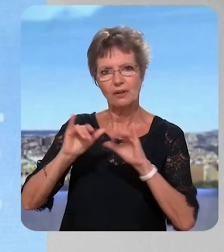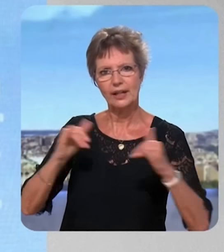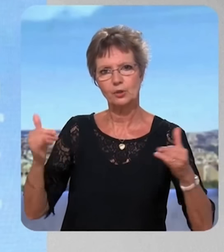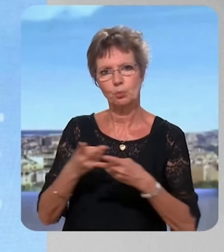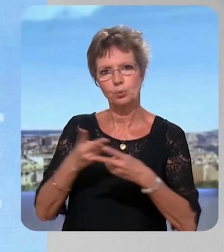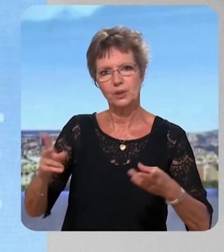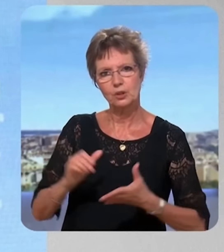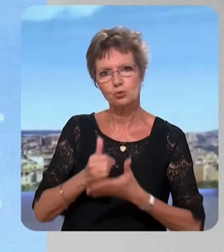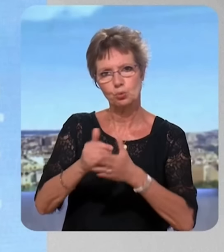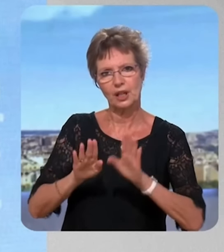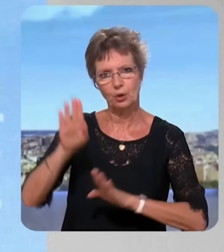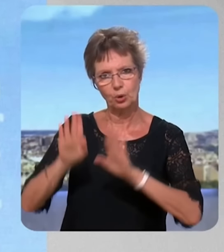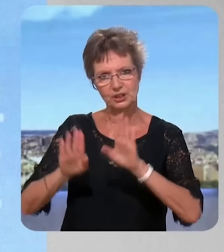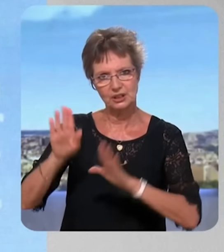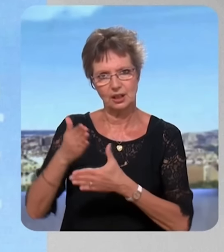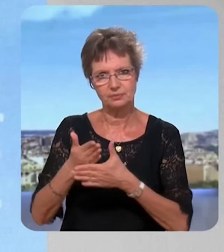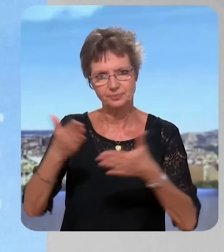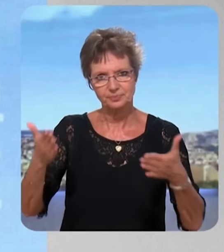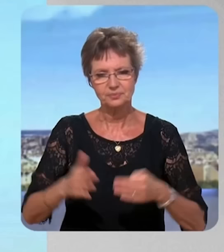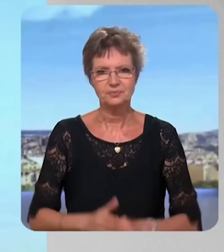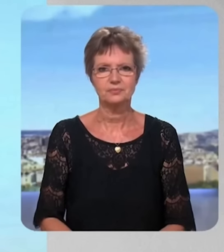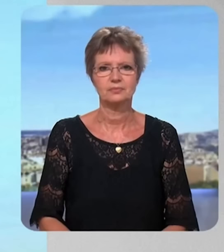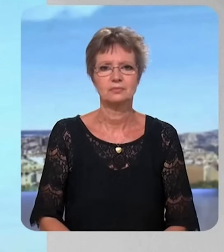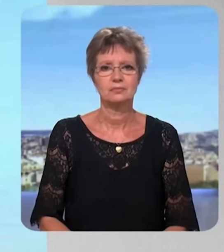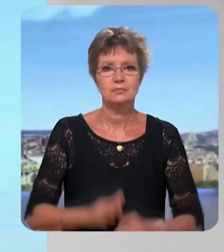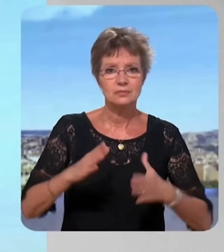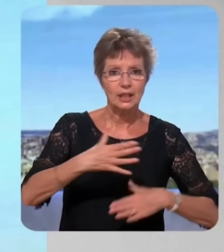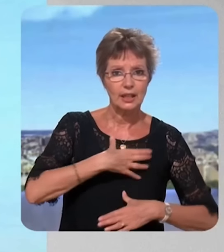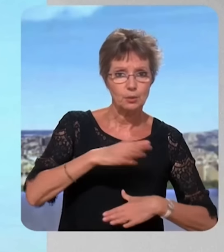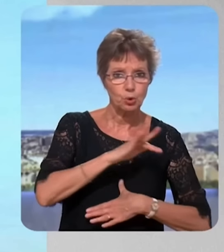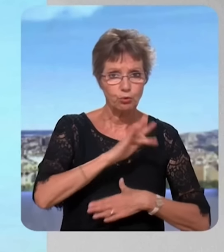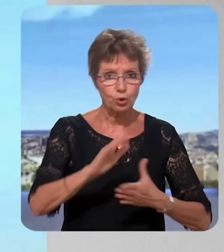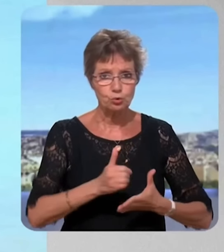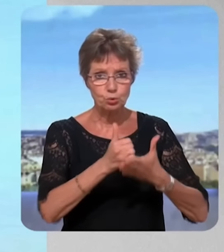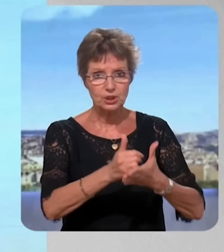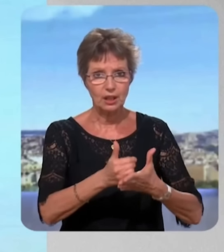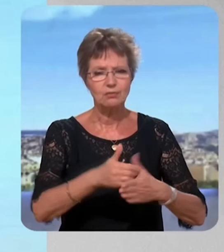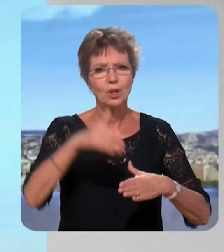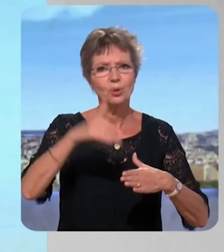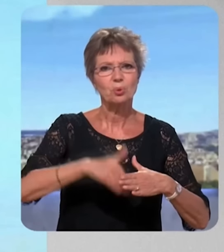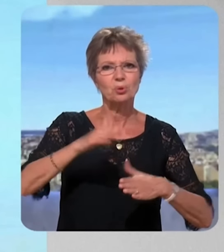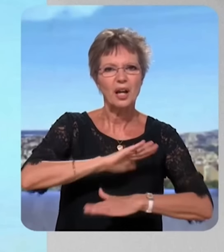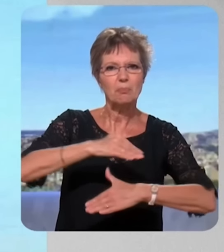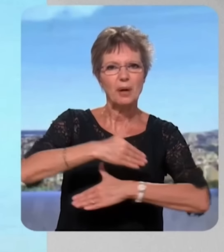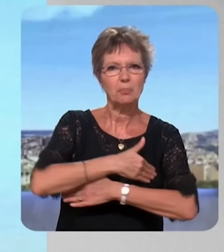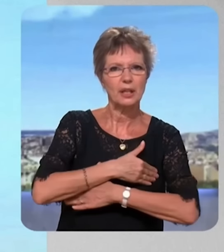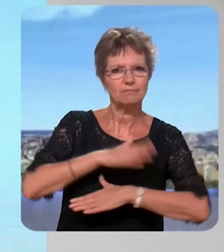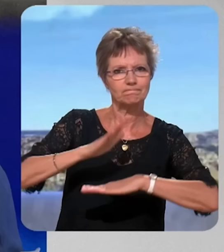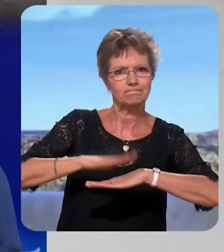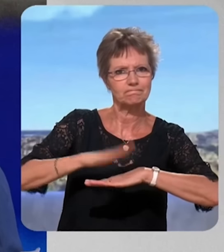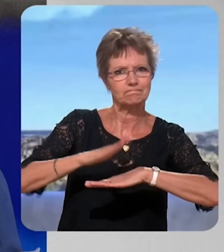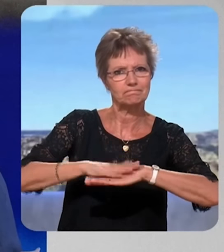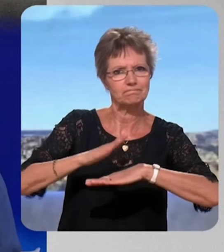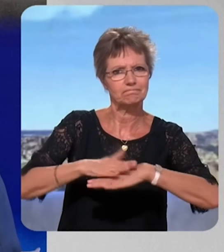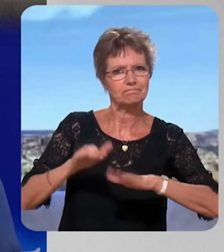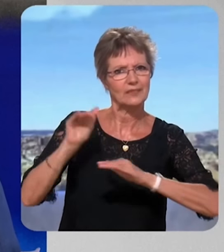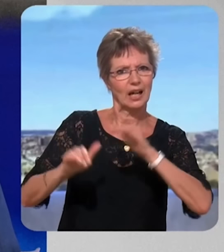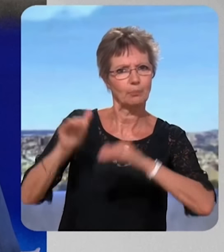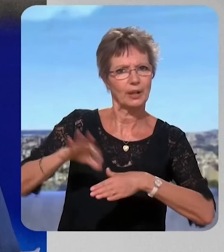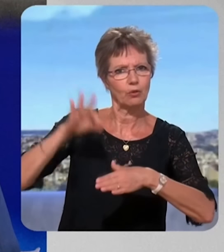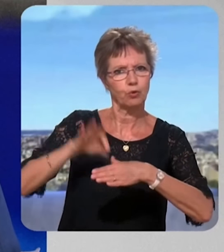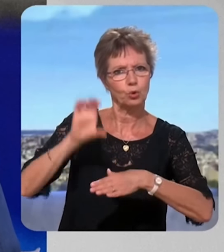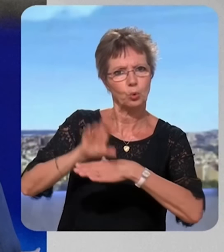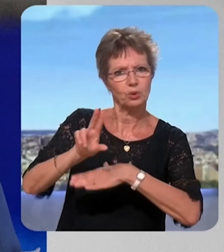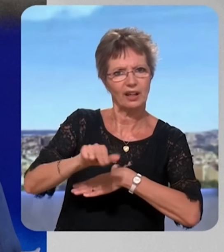soutien à des candidats. Et ce, d'ailleurs, plusieurs jours dans la semaine. Mais vous la soutenez, cette équipe de France, dont certains membres, comme Kylian Mbappé, ont pris des positions assez nettes et fermes contre l